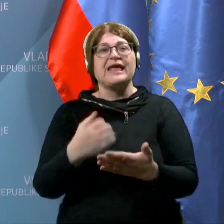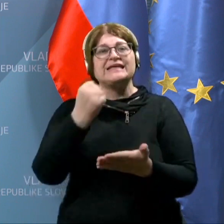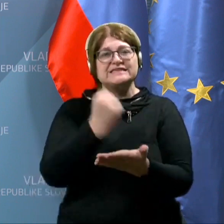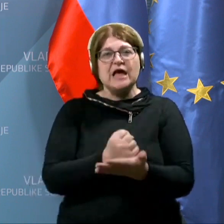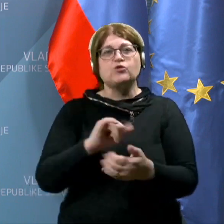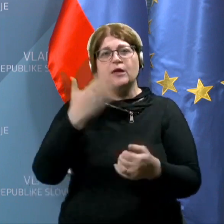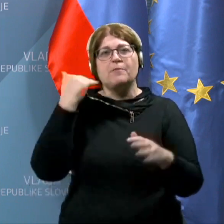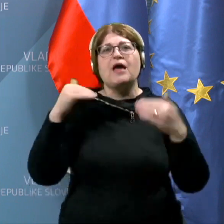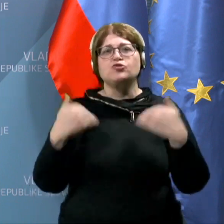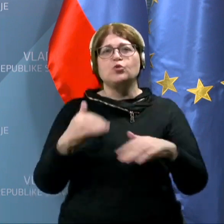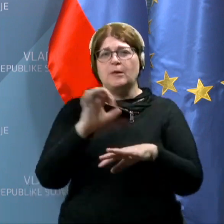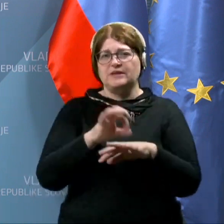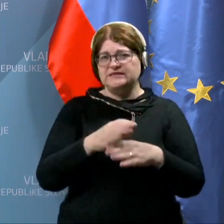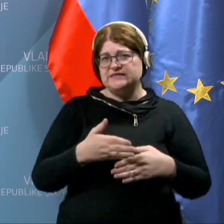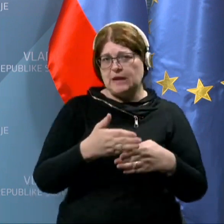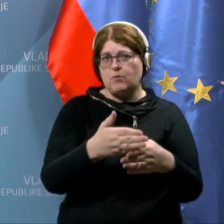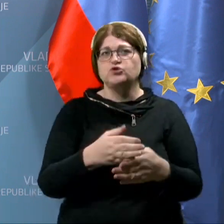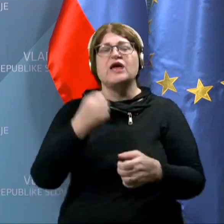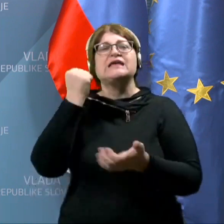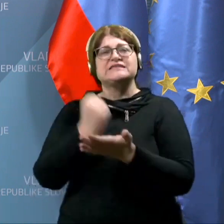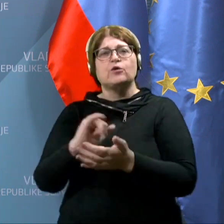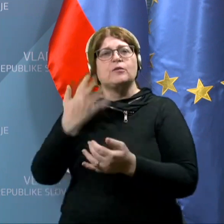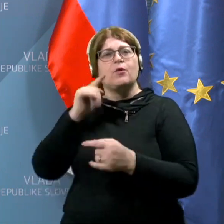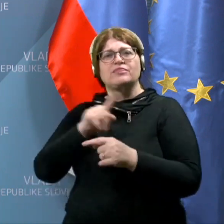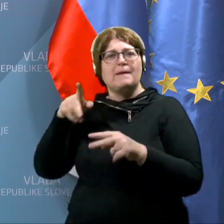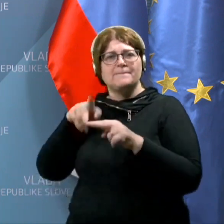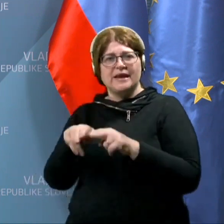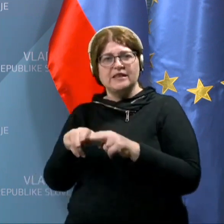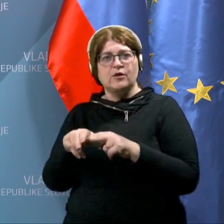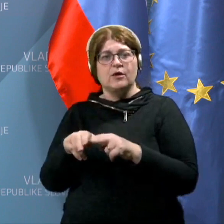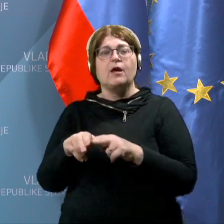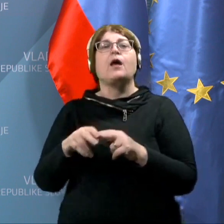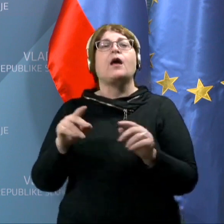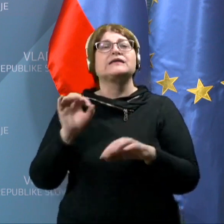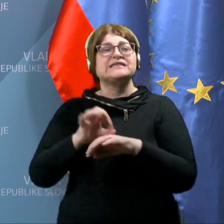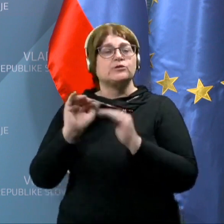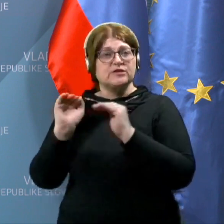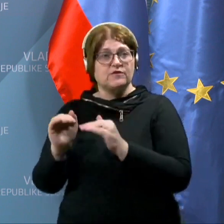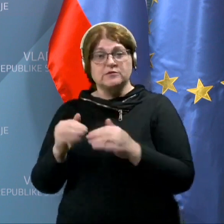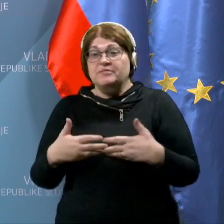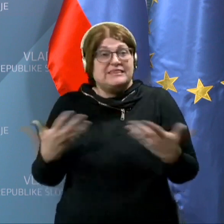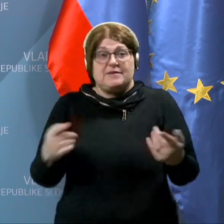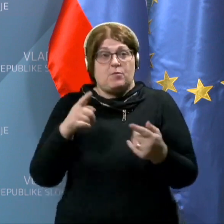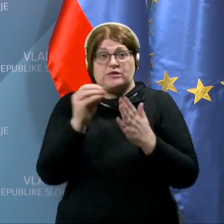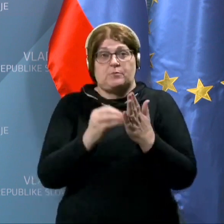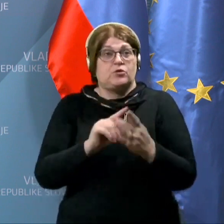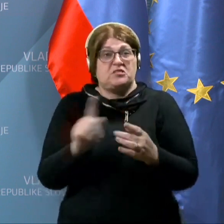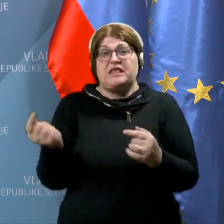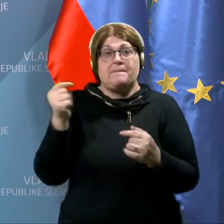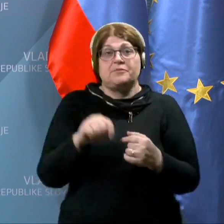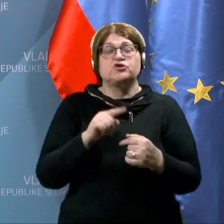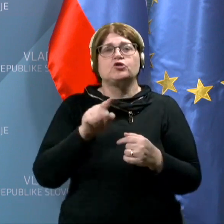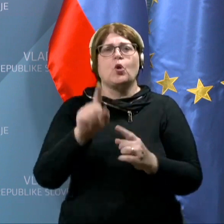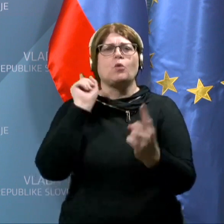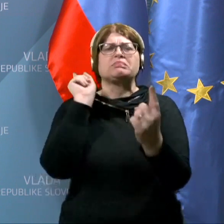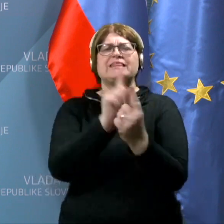Zagotovljena je bila nujna medicinska pomoč, zagotovljeno je bilo neprekinjeno z rastonovarstvo, tako da nimamo teh podatkov. In ni prišlo do